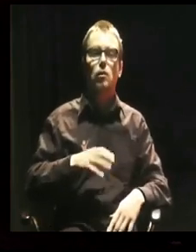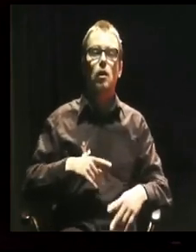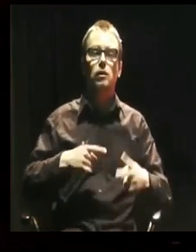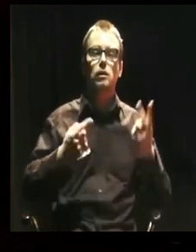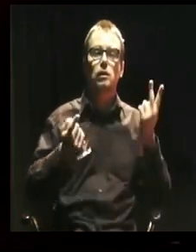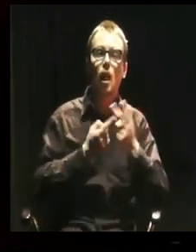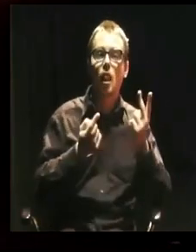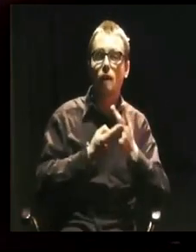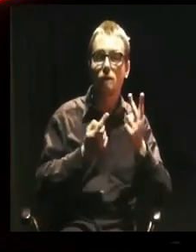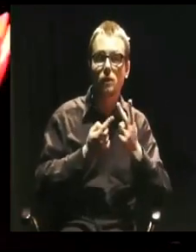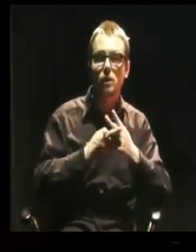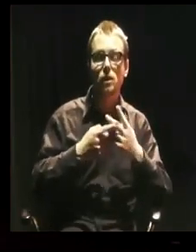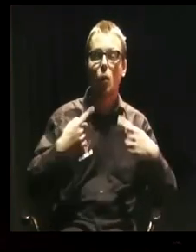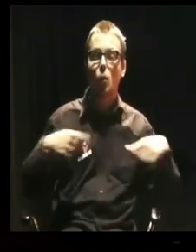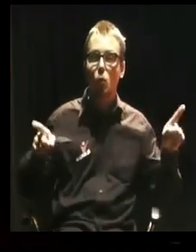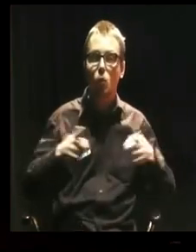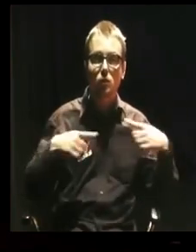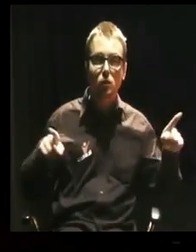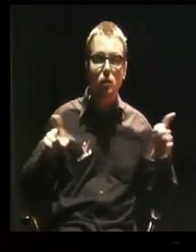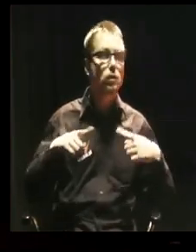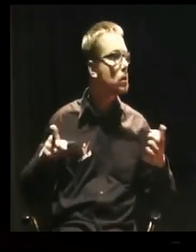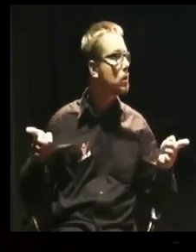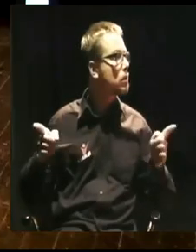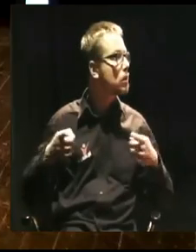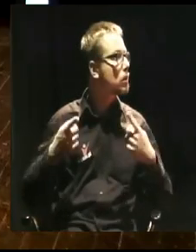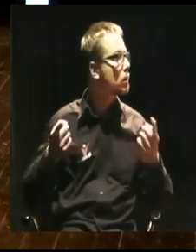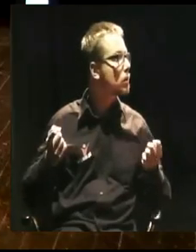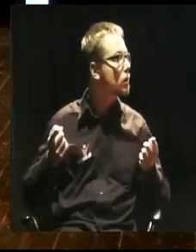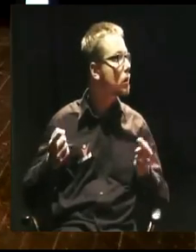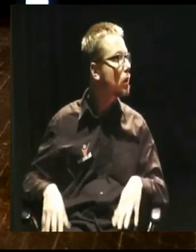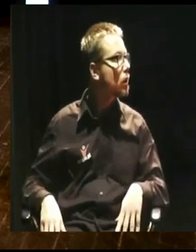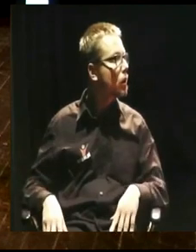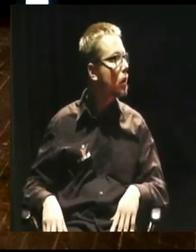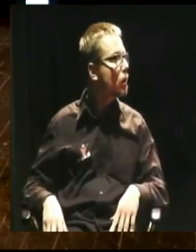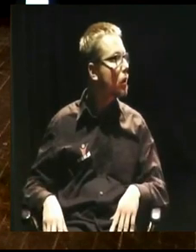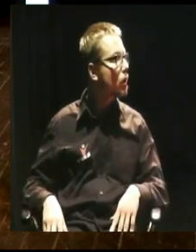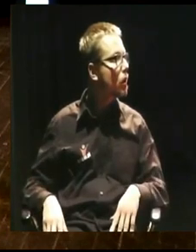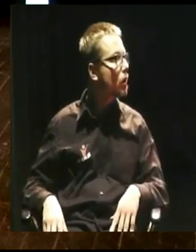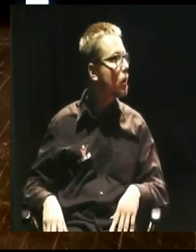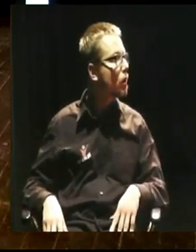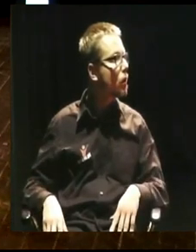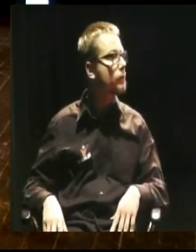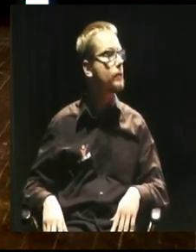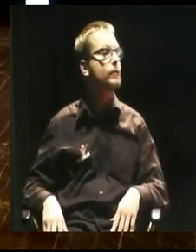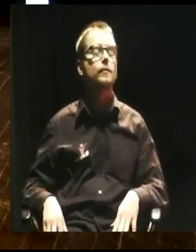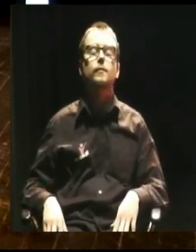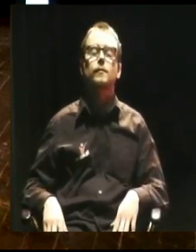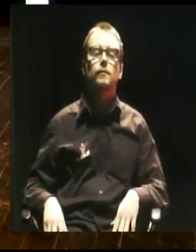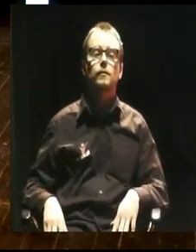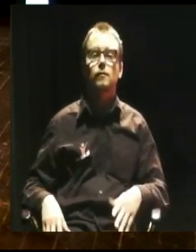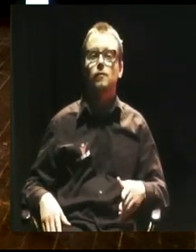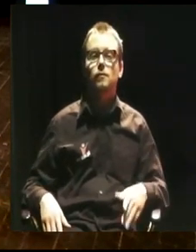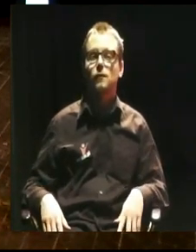Podobała wam się ścieżka dźwiękowa robiona przez Zimera. Zimmer zgarnął pewnie zgrzewkę Oscarów już w swojej karierze. A prawda jest taka,